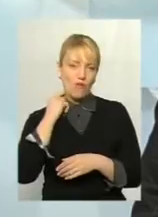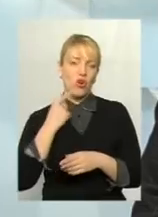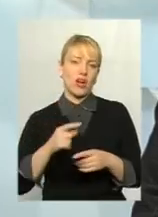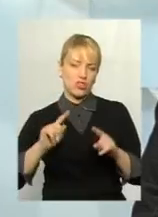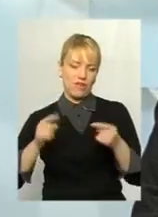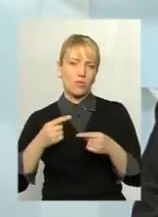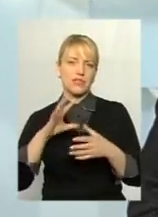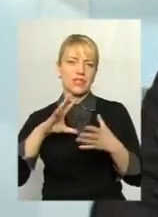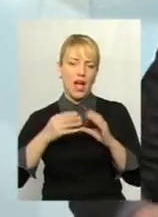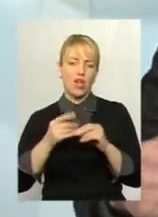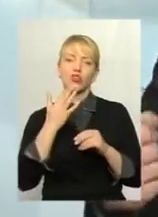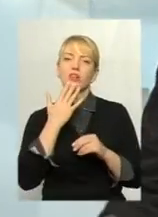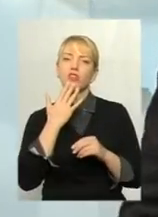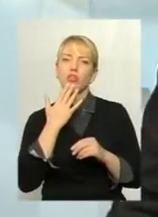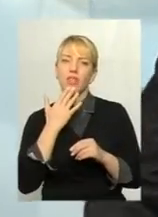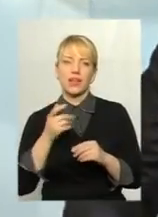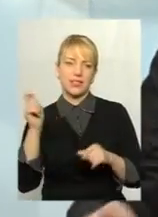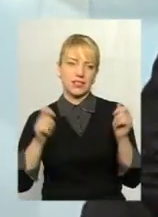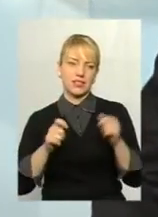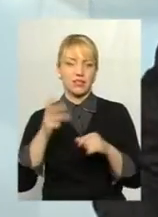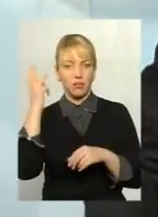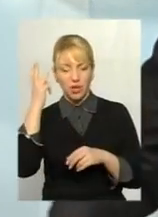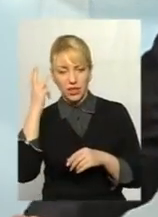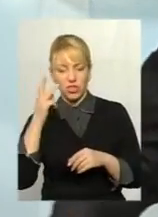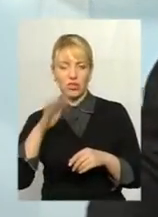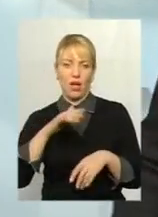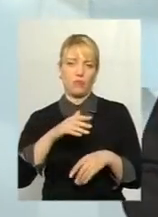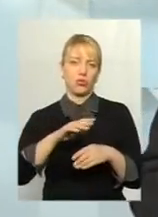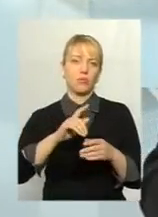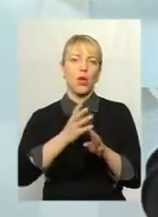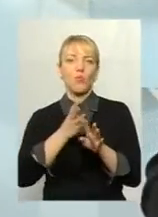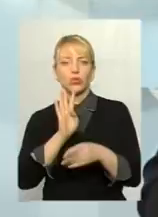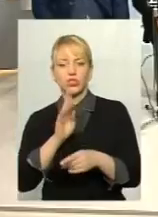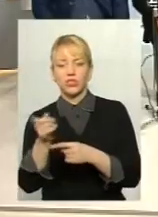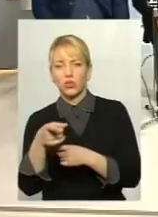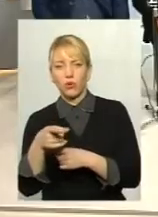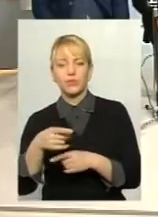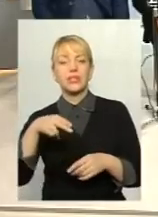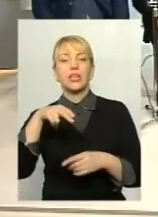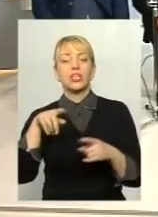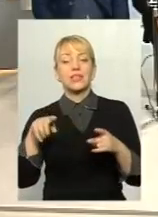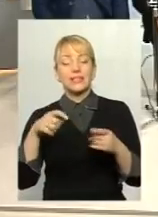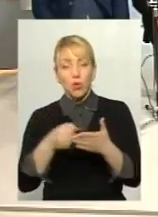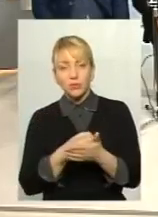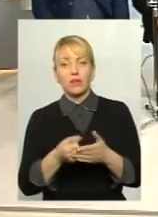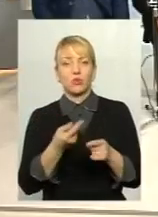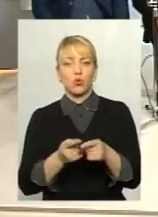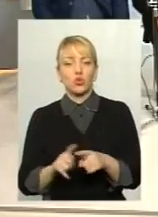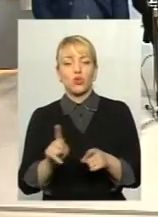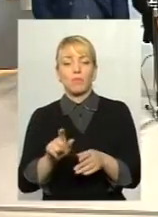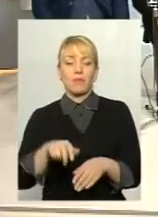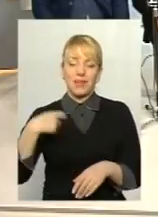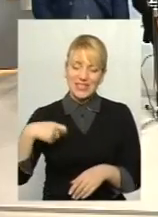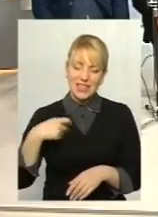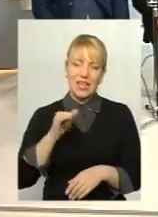загальну національну з'їзду. Потім Хмельничена на другий день, там Тренополь, ми можемо зробити таке чергування. Ми маємо добитися до того, щоб президент і прем'єр